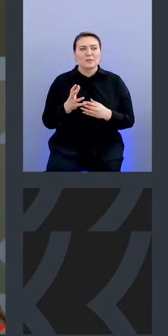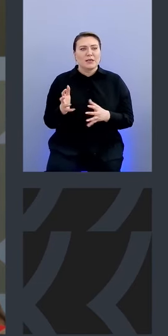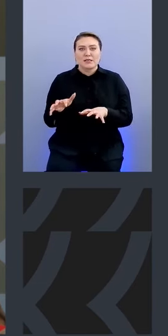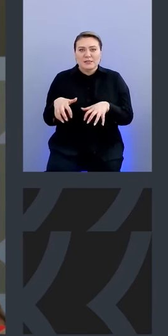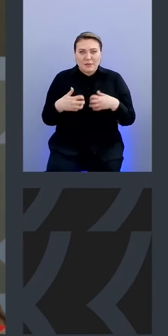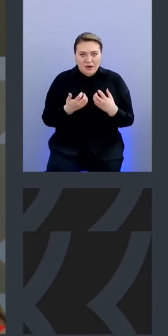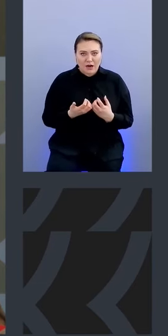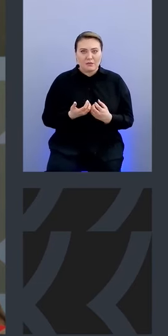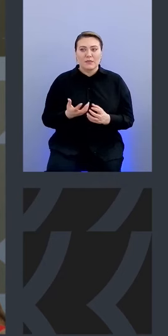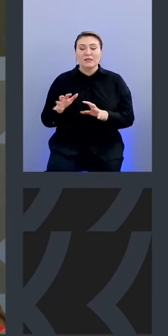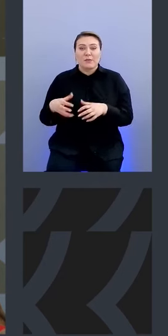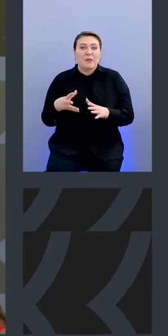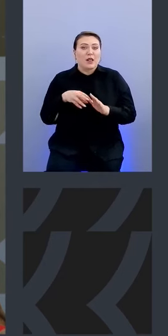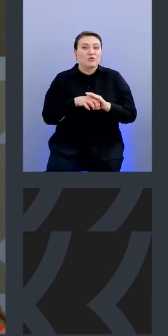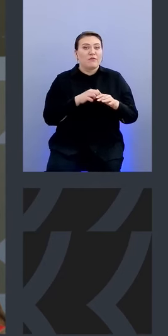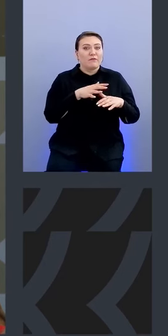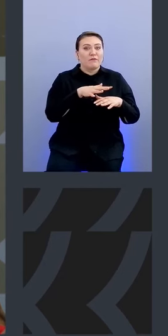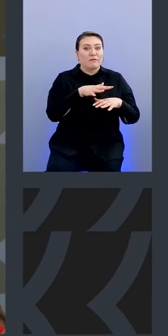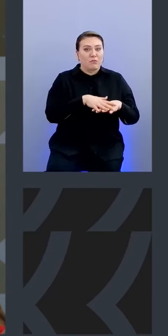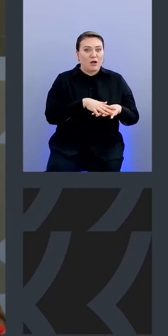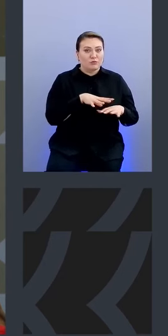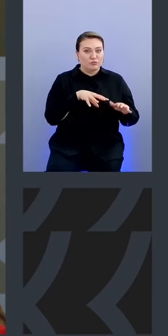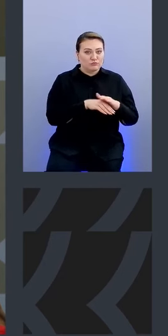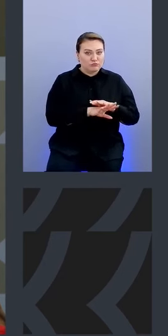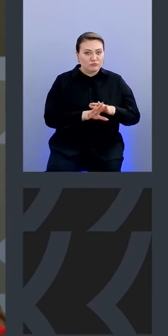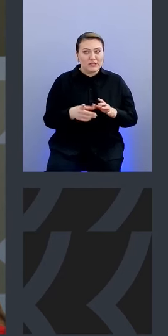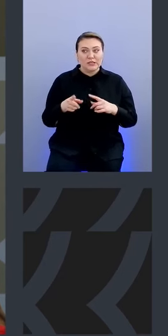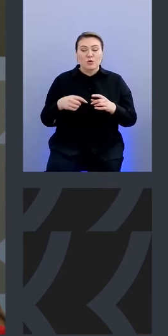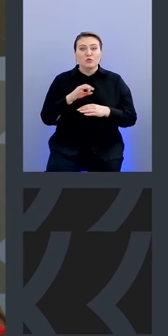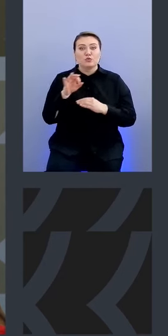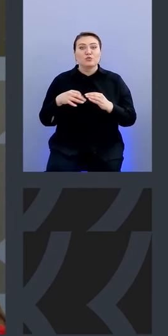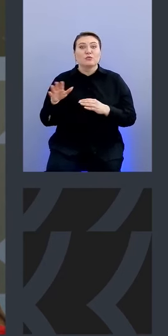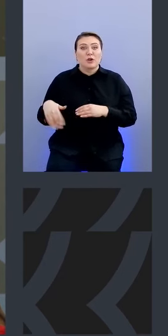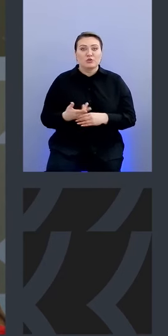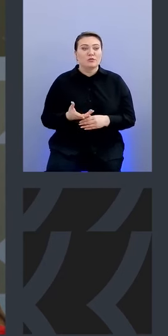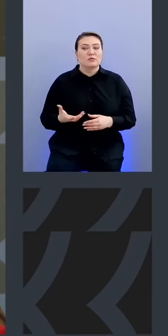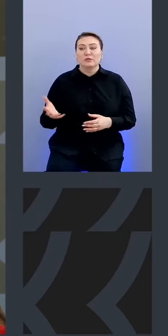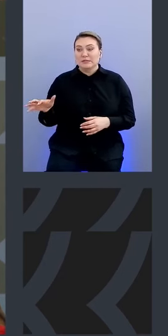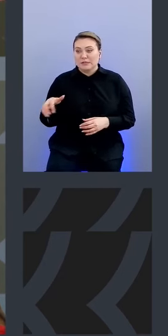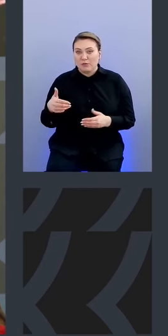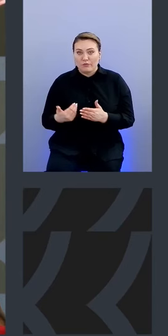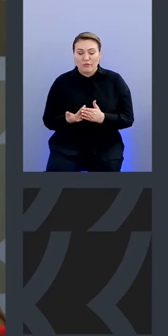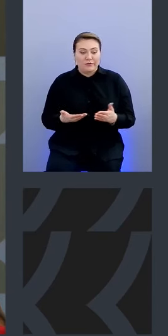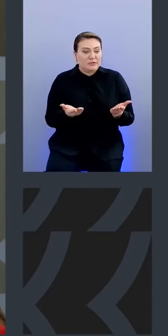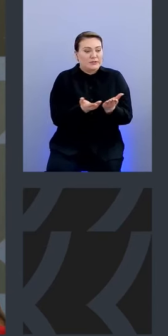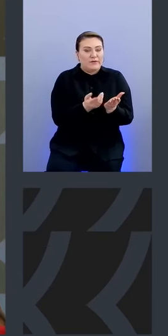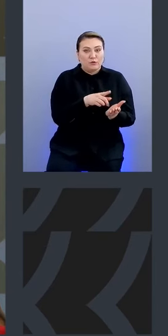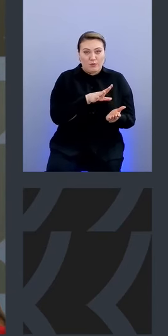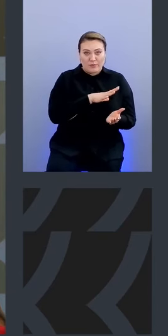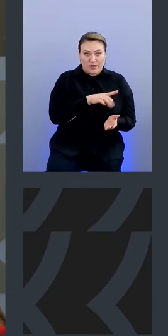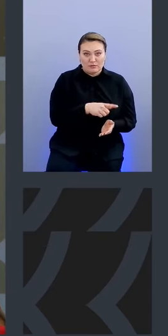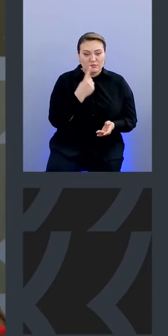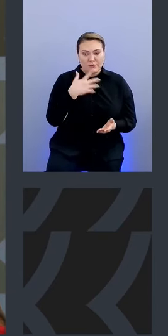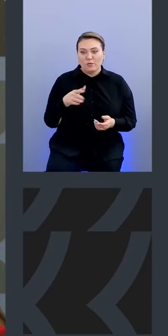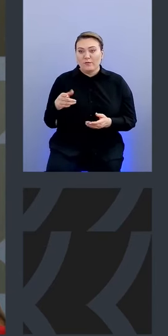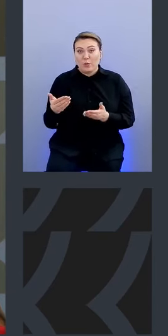их забрали положили в базу вот следующие сутки пришли мы опять их забрали сравнили с теми то что уже есть и поняли что вот